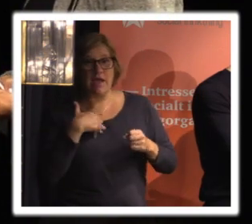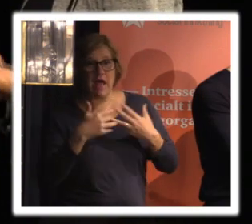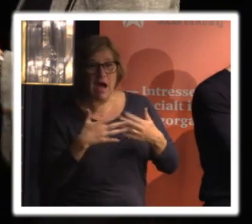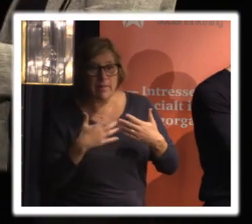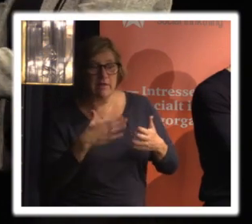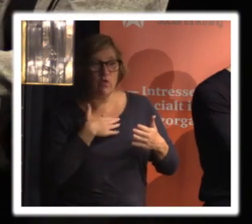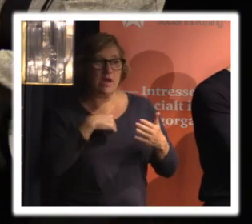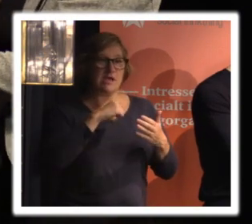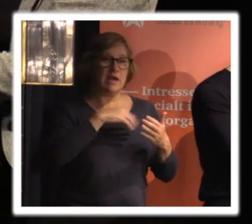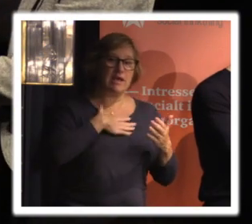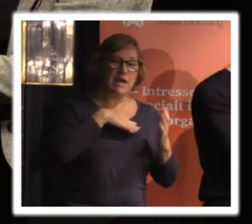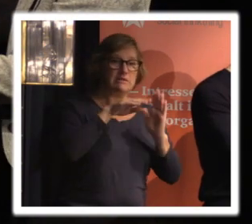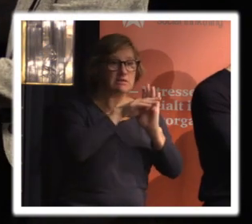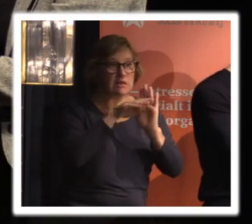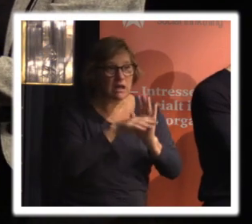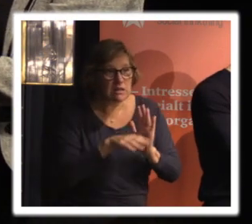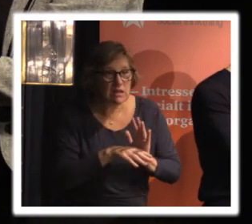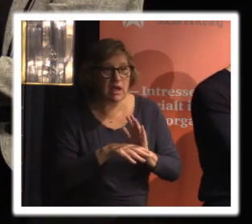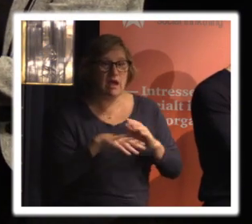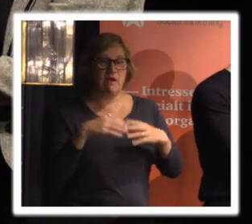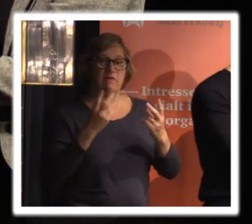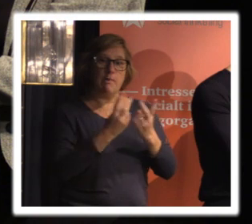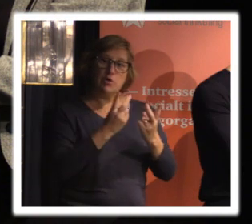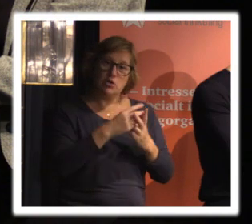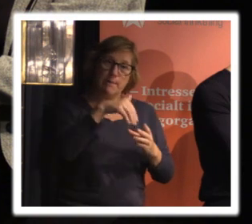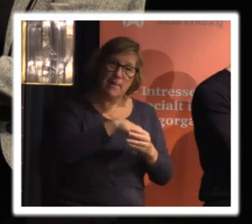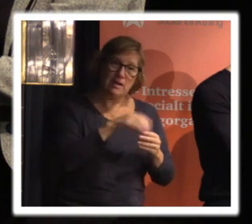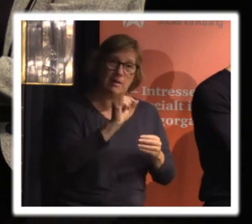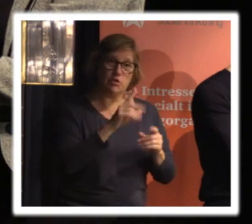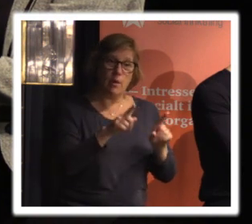avtalet som är en rättslig grund vad innebär medlemskapet